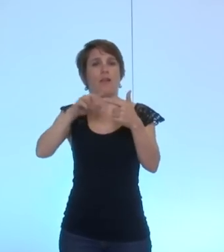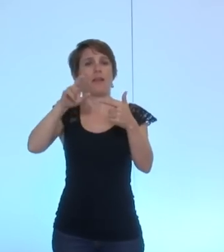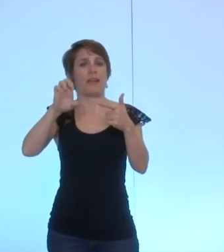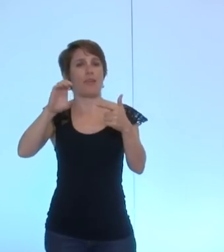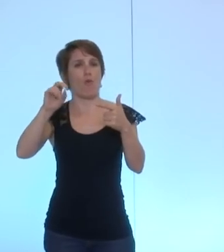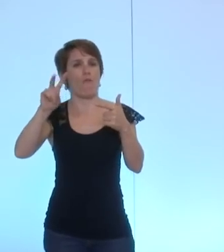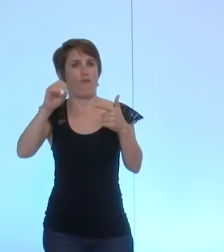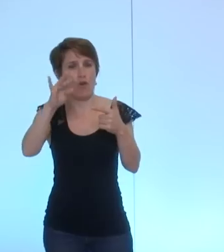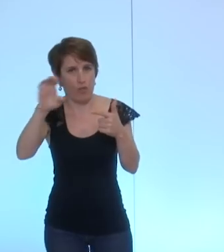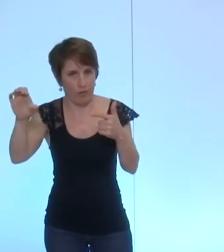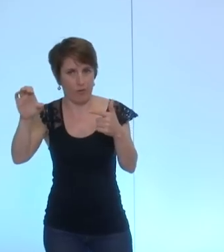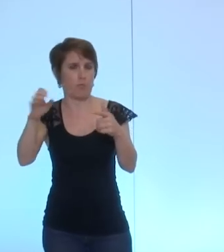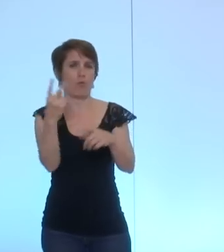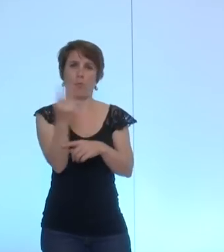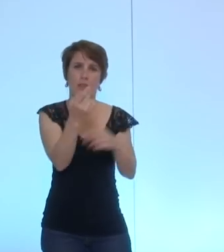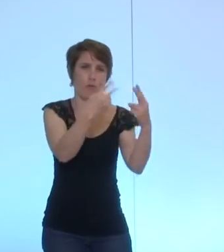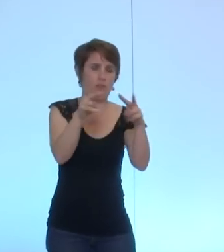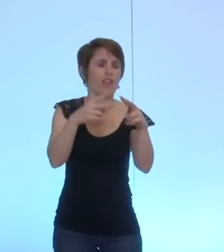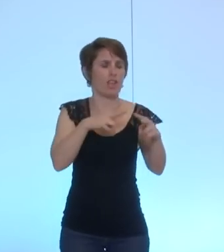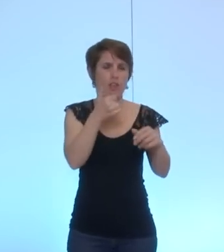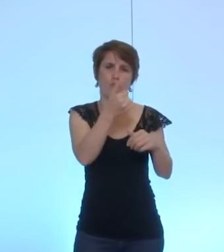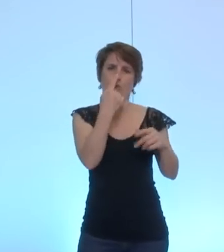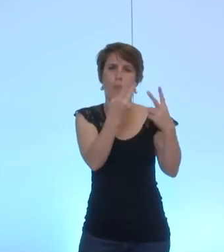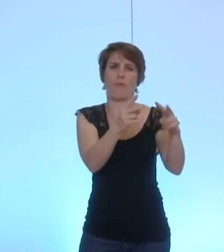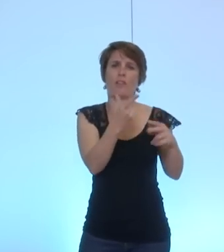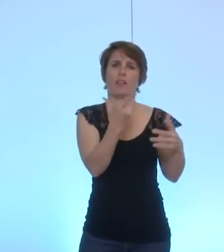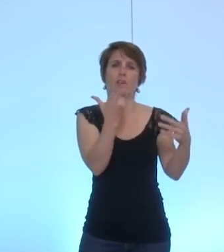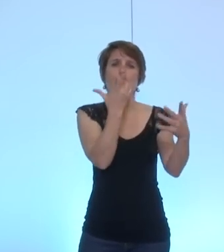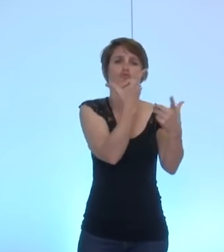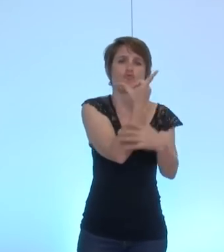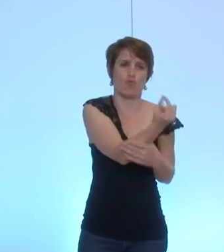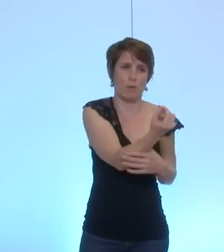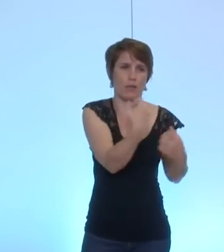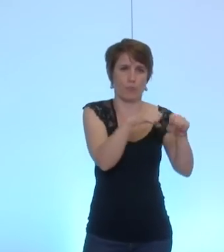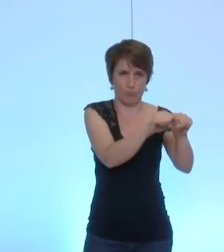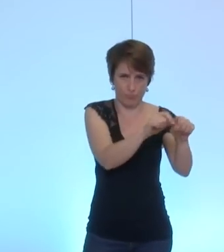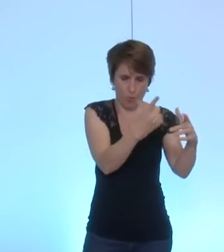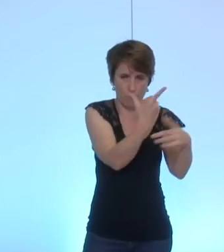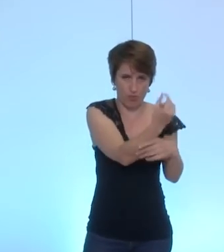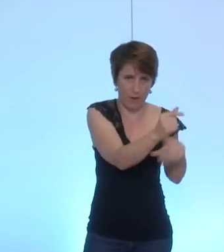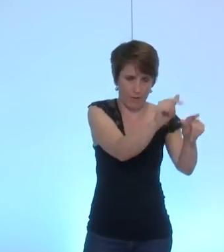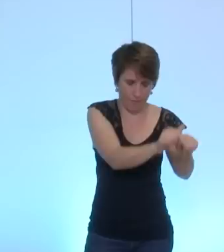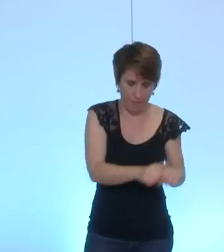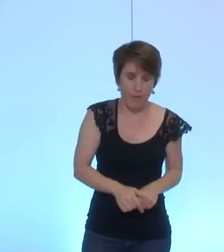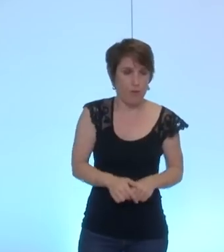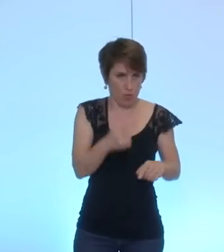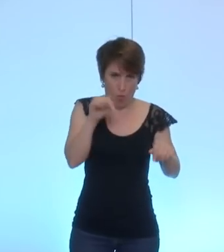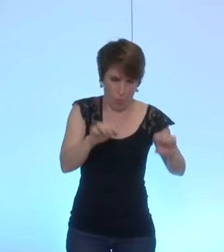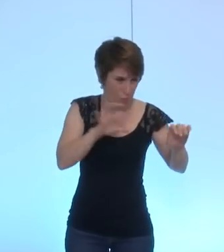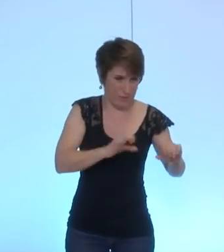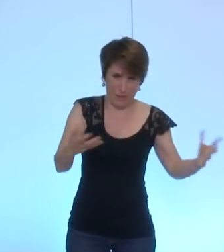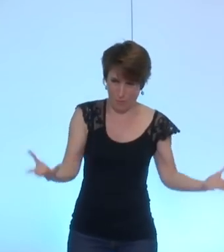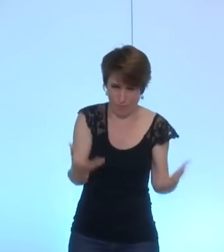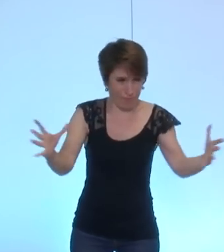de la coopération décentralisée nous l'avons fait dans le cadre de l'opération diversité et nous devons veiller vous devez veiller